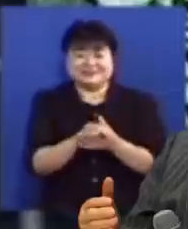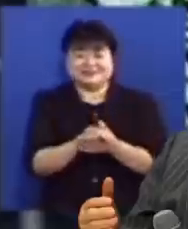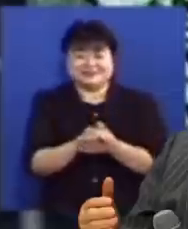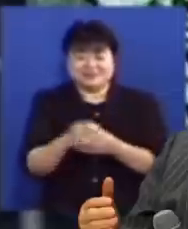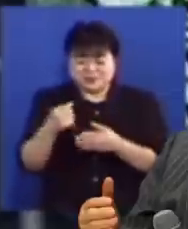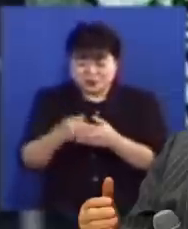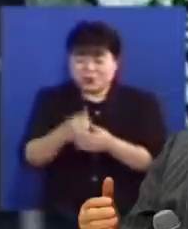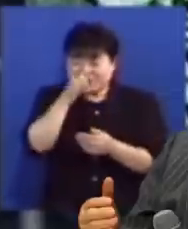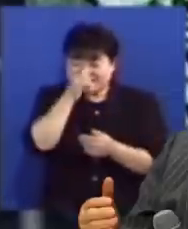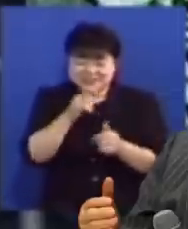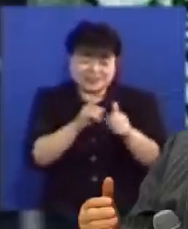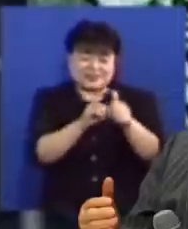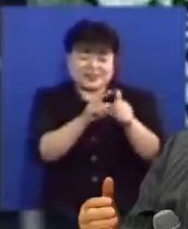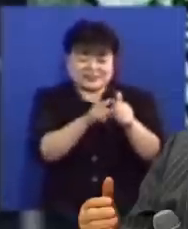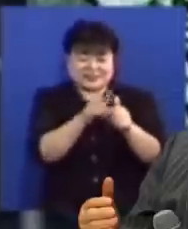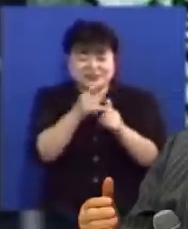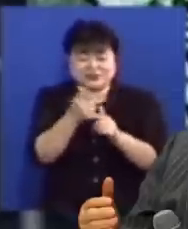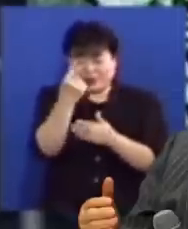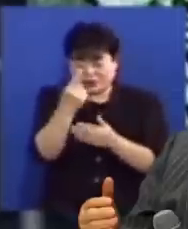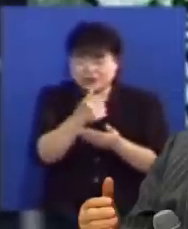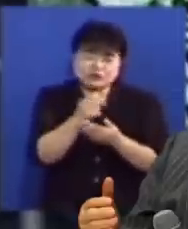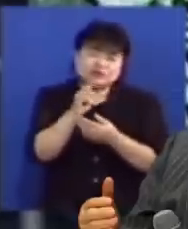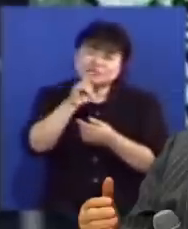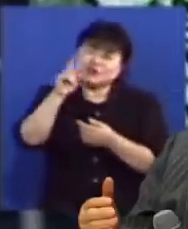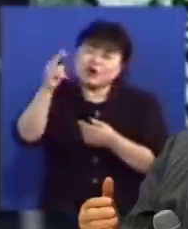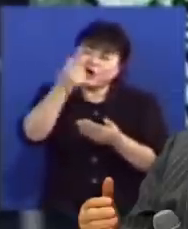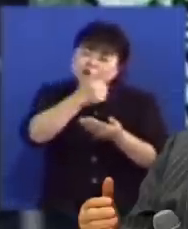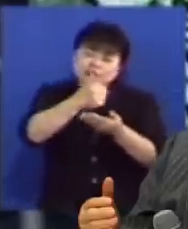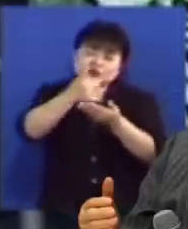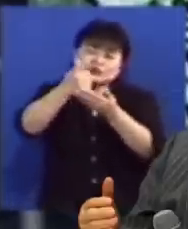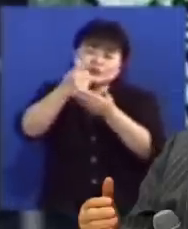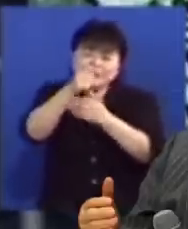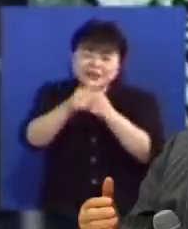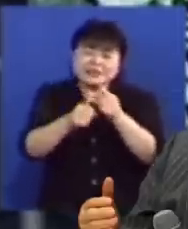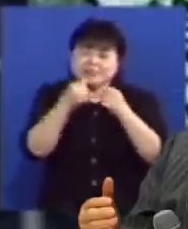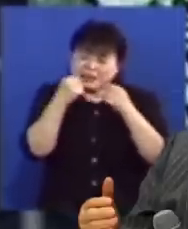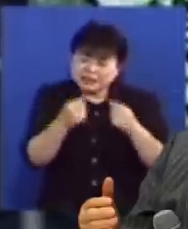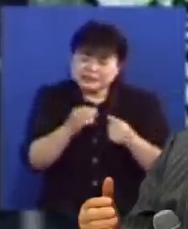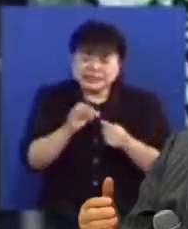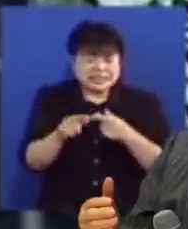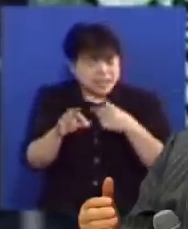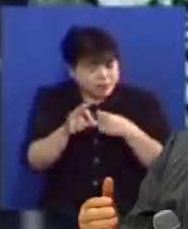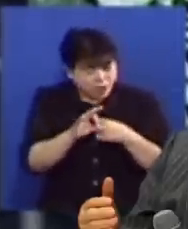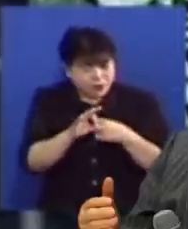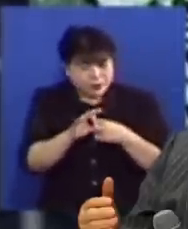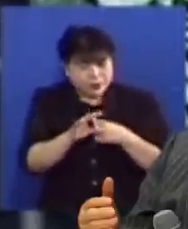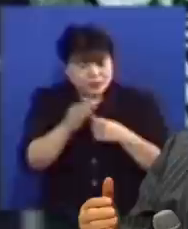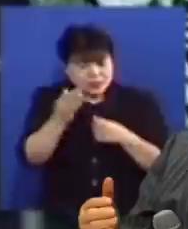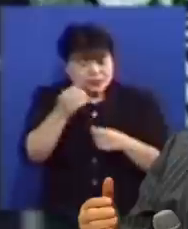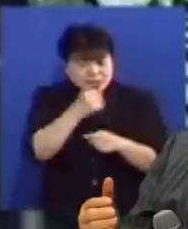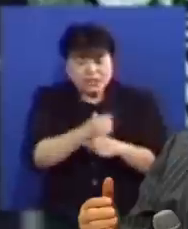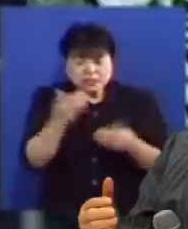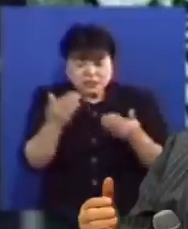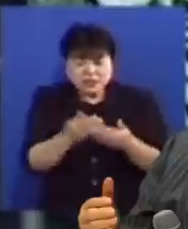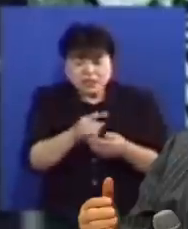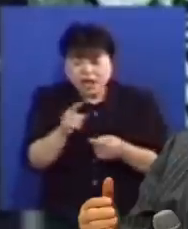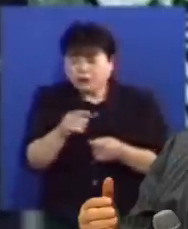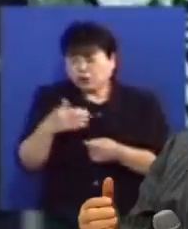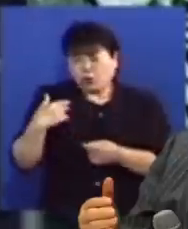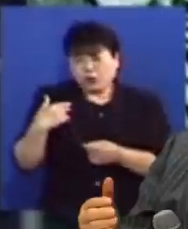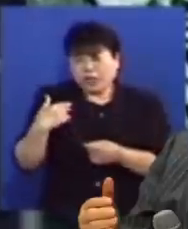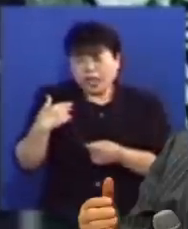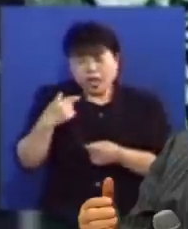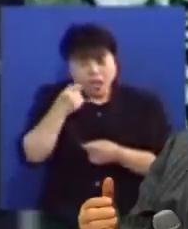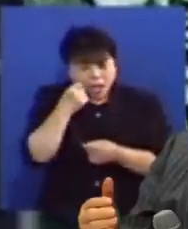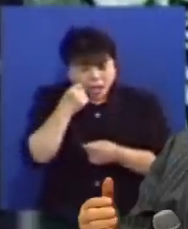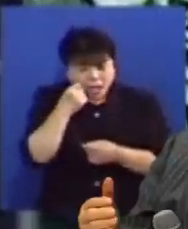용감한 사람입니다 예수님이 찾아와서 주여 주님 하나님이 계시지 아니하시면 당신이 하는 일을 아무도 할 수가 없습니다